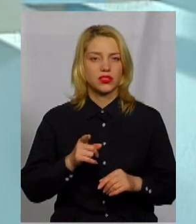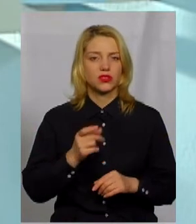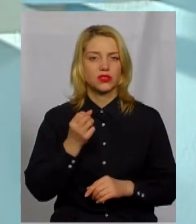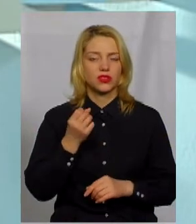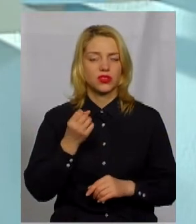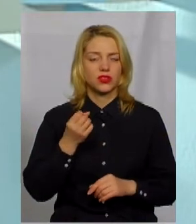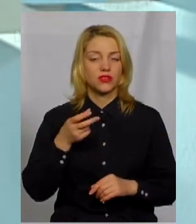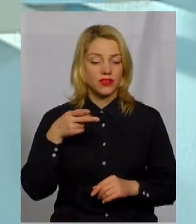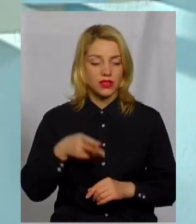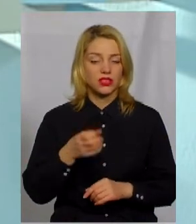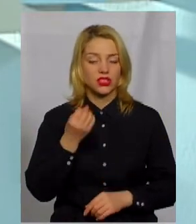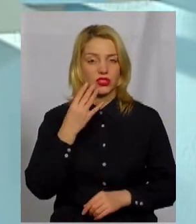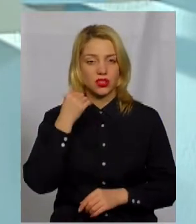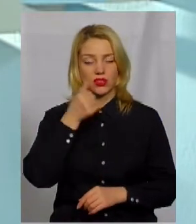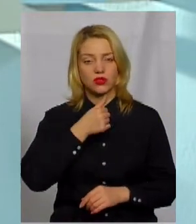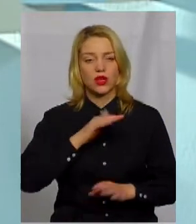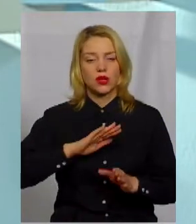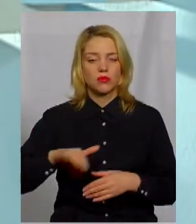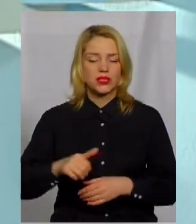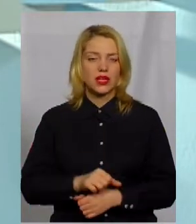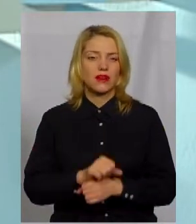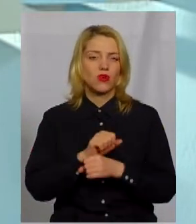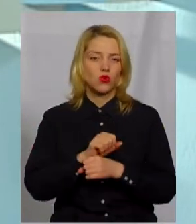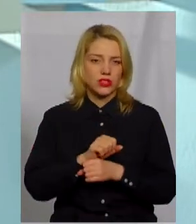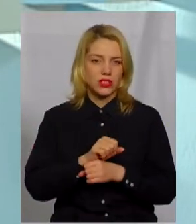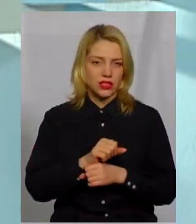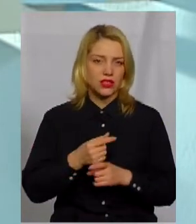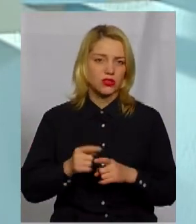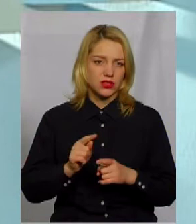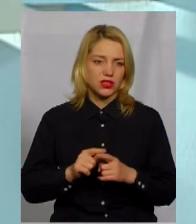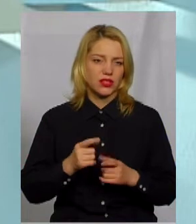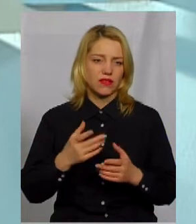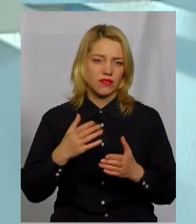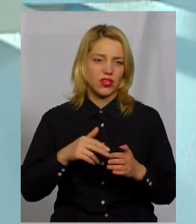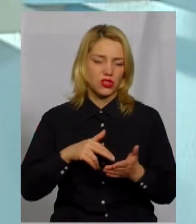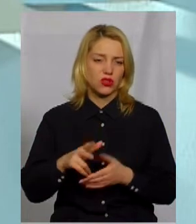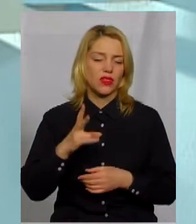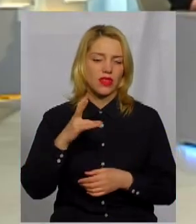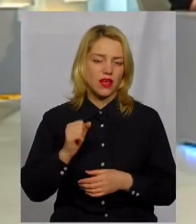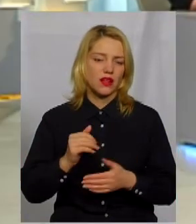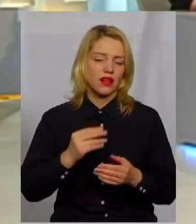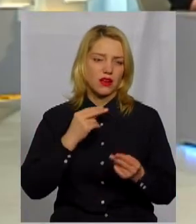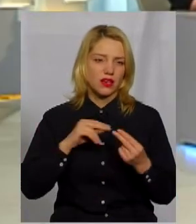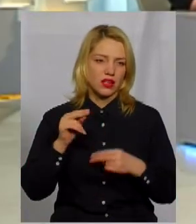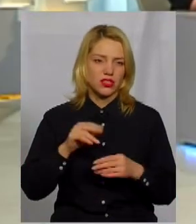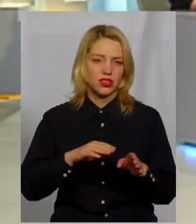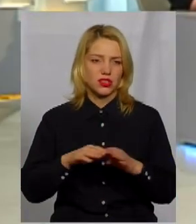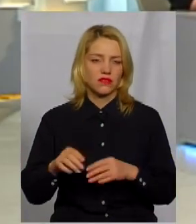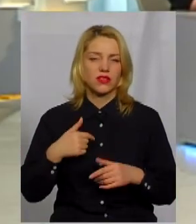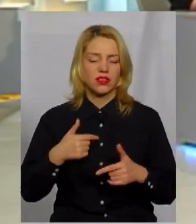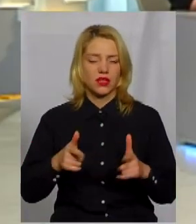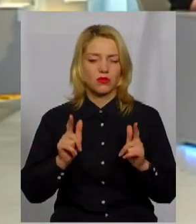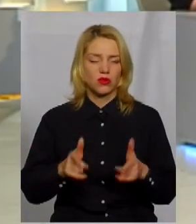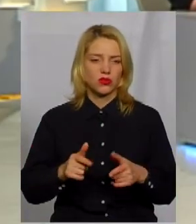після Революції Гідності. Це особливо вийшло на новий, більш якісний рівень в нашій країні. Ну, я, звісно ж,